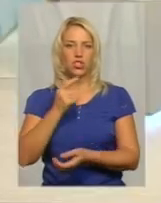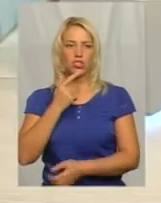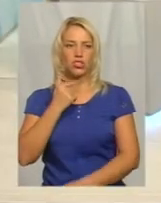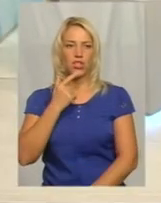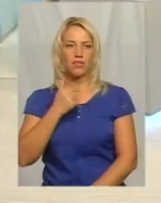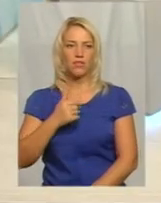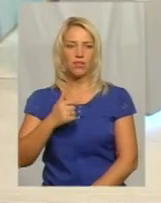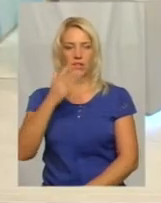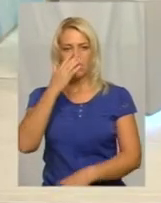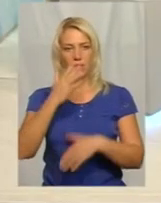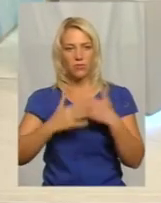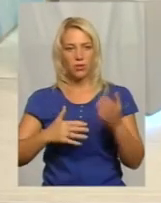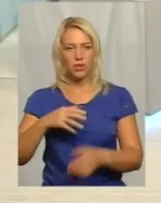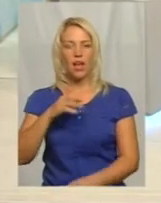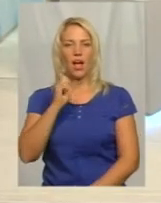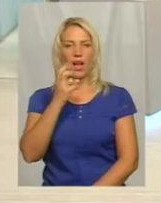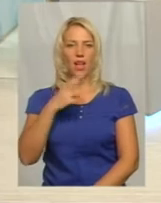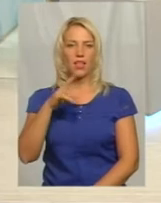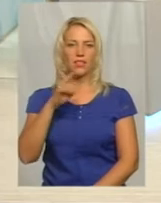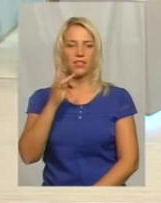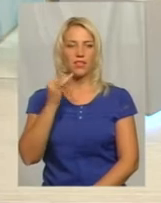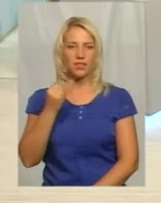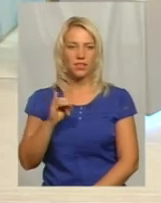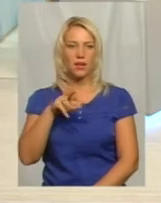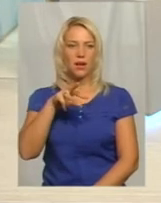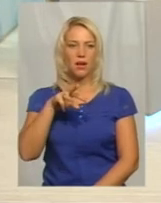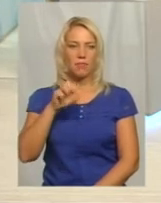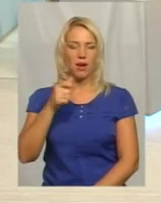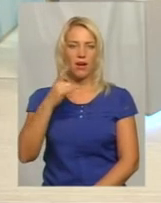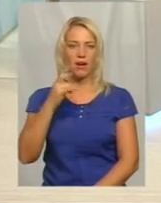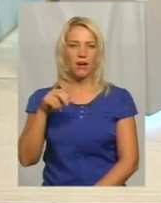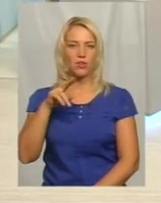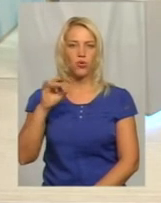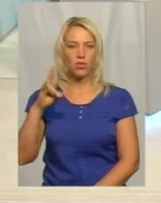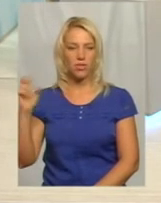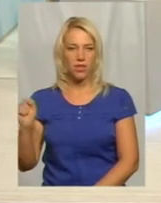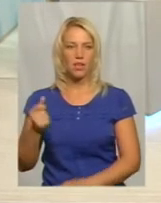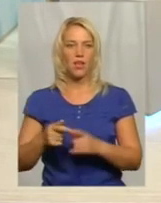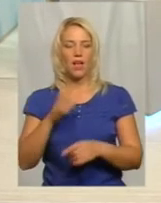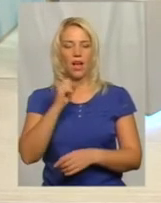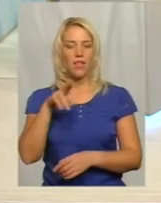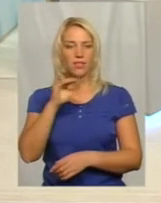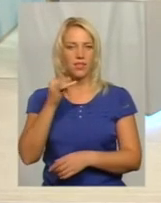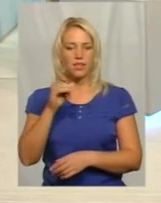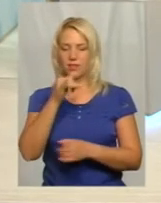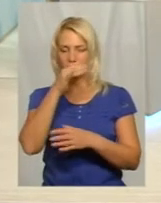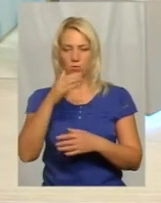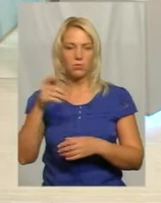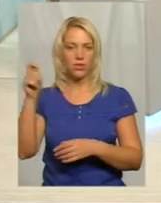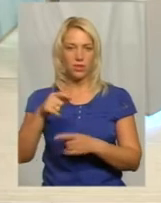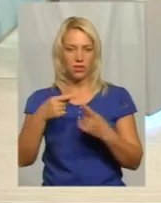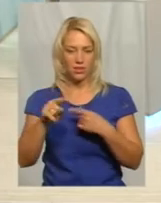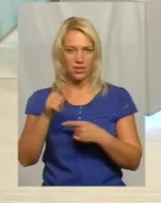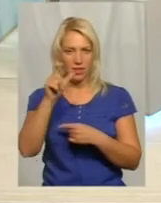Марадона, я перепрошую. Ми перепрошуємо. Андрій Гергет не зміг приїхати сьогодні. Проносить свої вибачення.